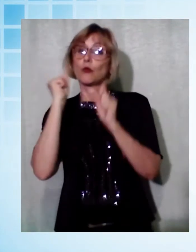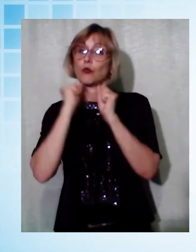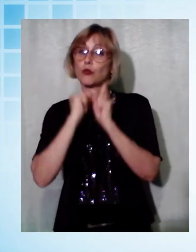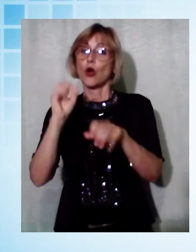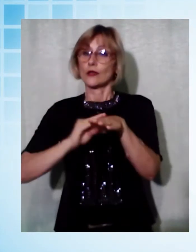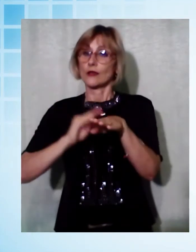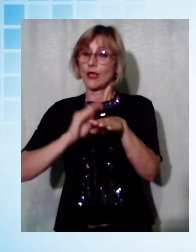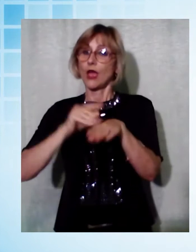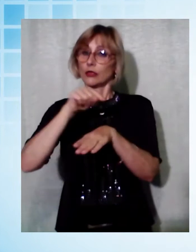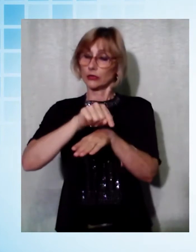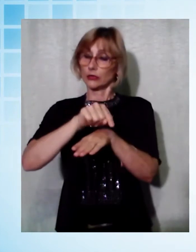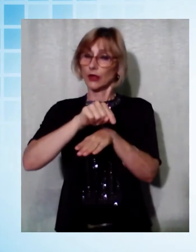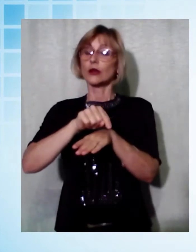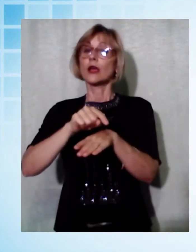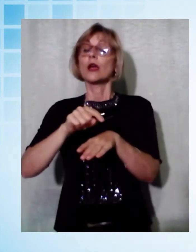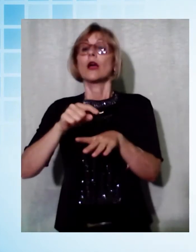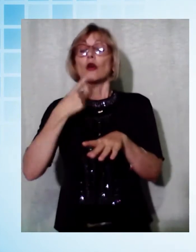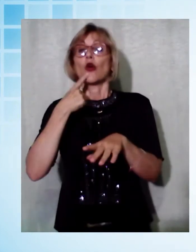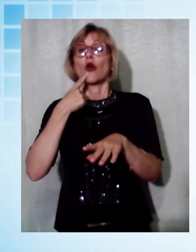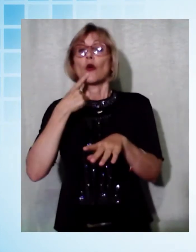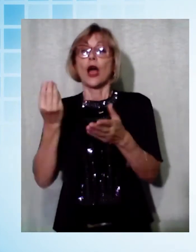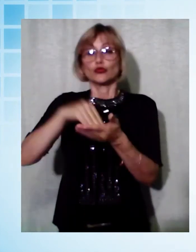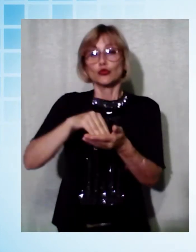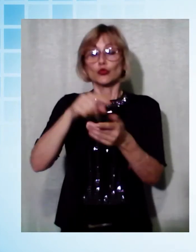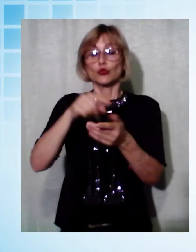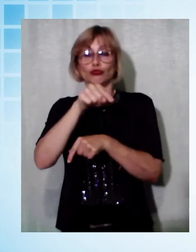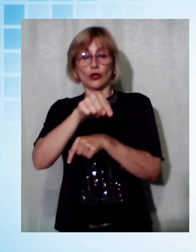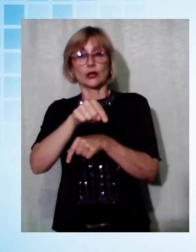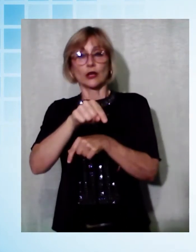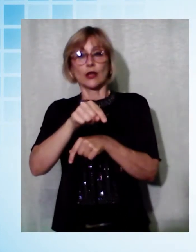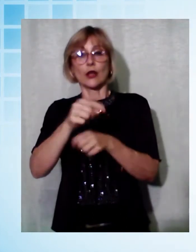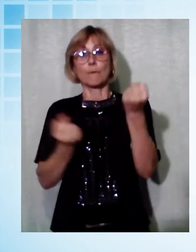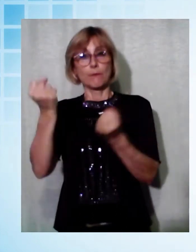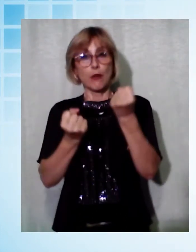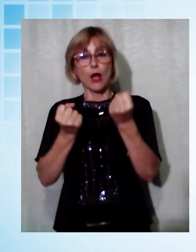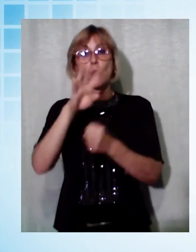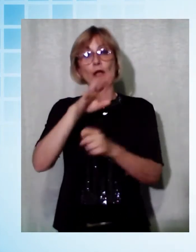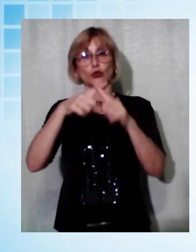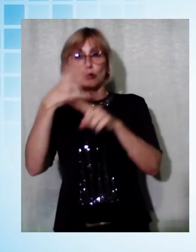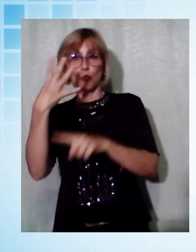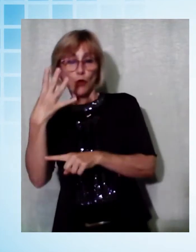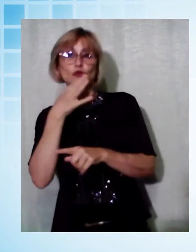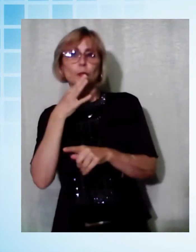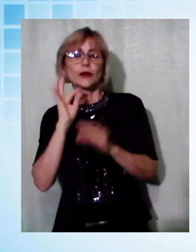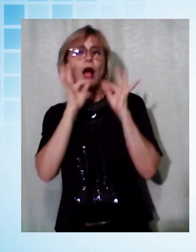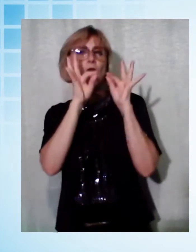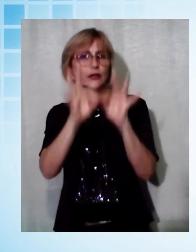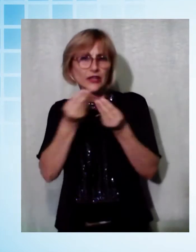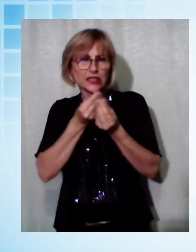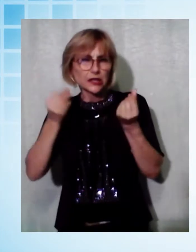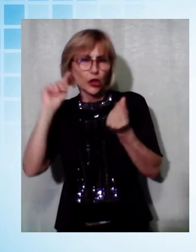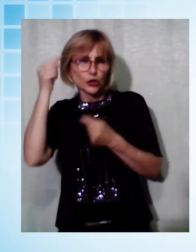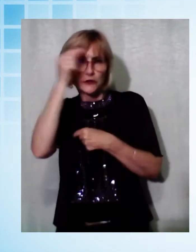mezzi anche un veicolo 4x4, perfetto per raggiungere luoghi impervi. Grazie a questo contributo verrà